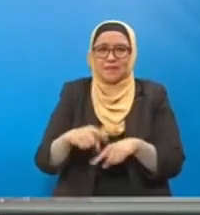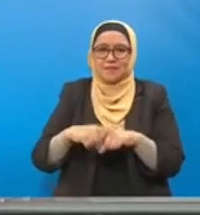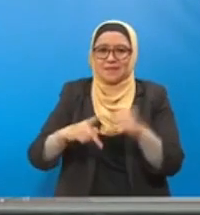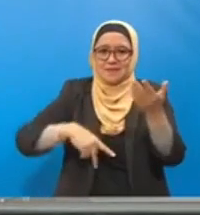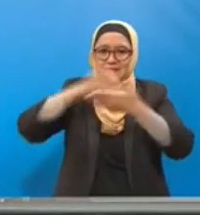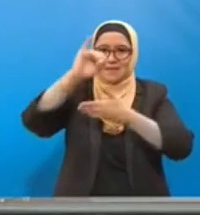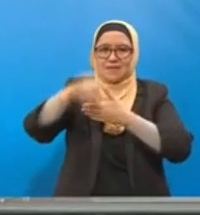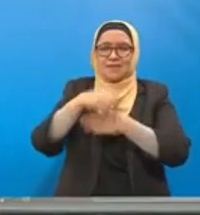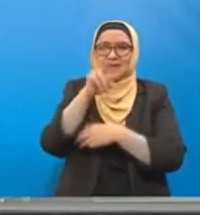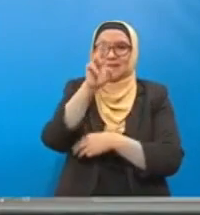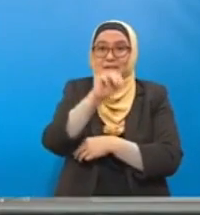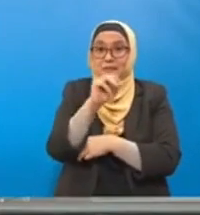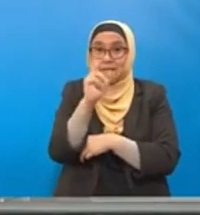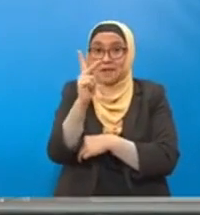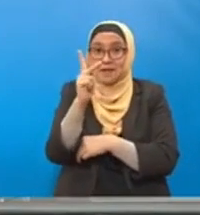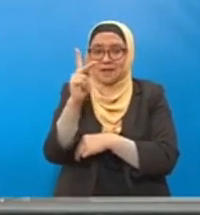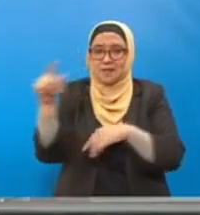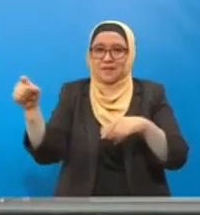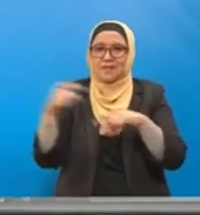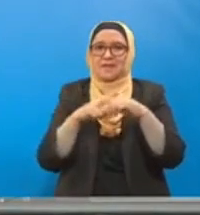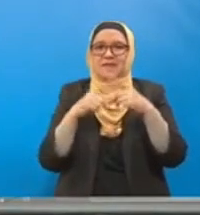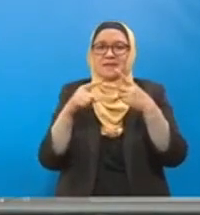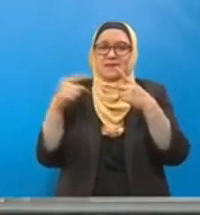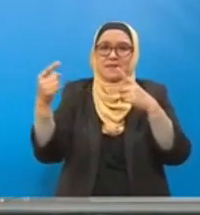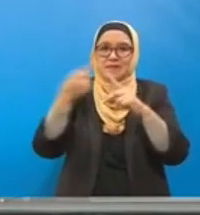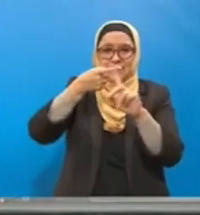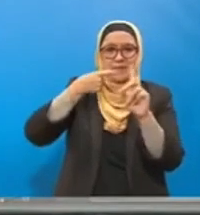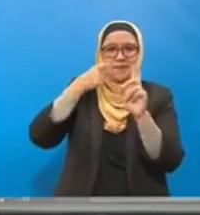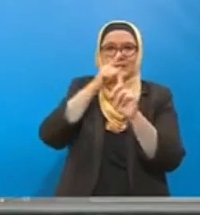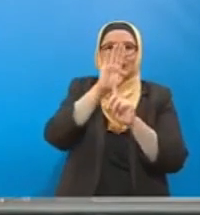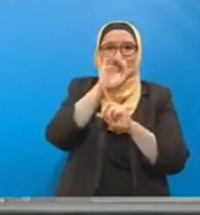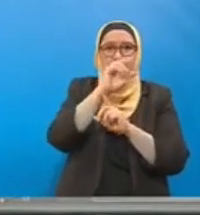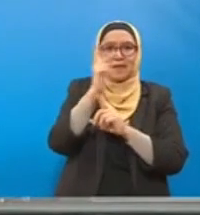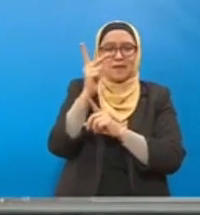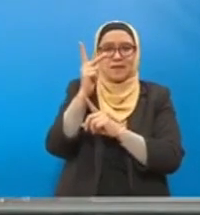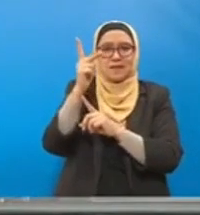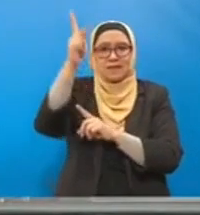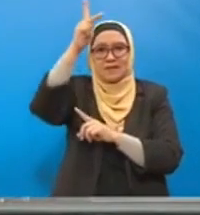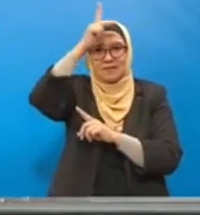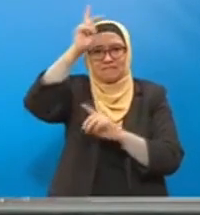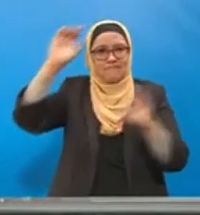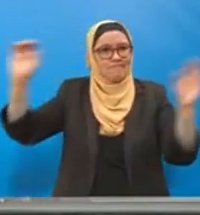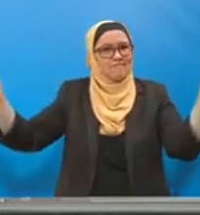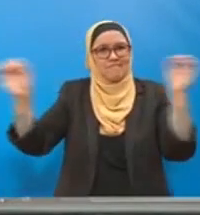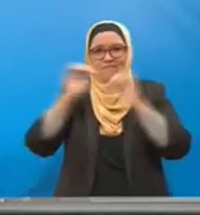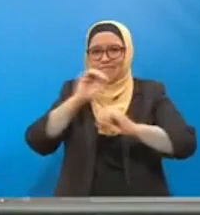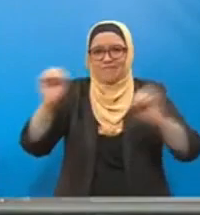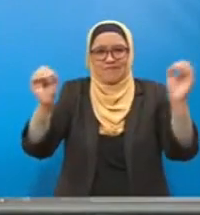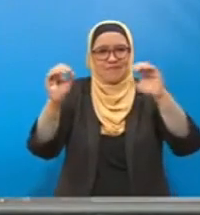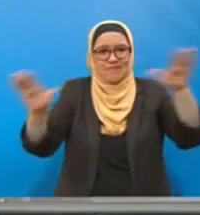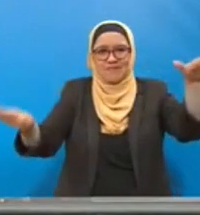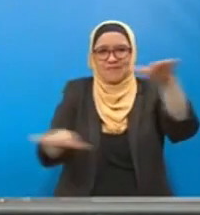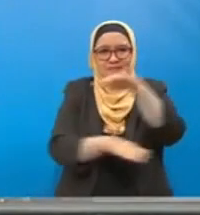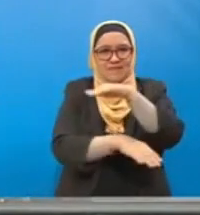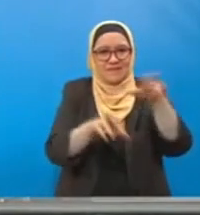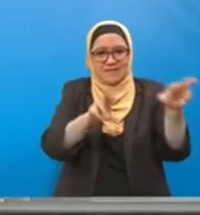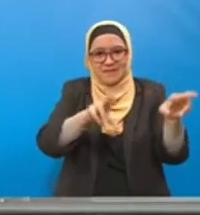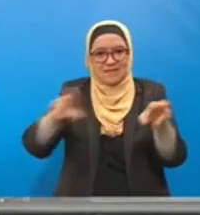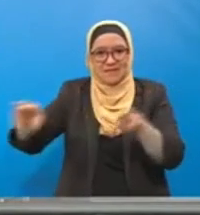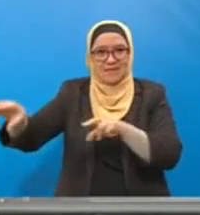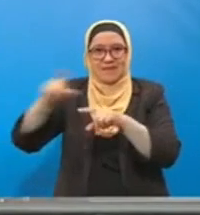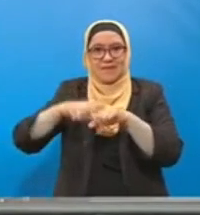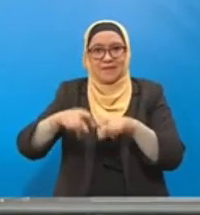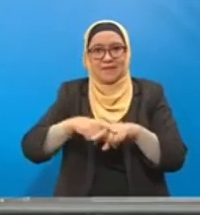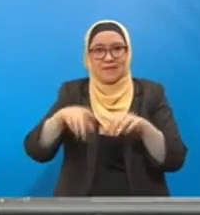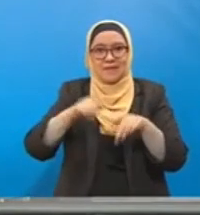dan juga Jalan Jalawat Bypass di Bacok, Kelantan, tidak ada dalam perancangan di bawah Pelan Pembangunan Rangkaian Jalan Raya